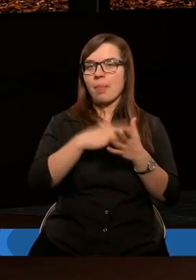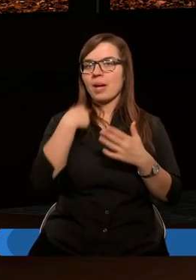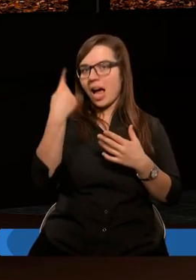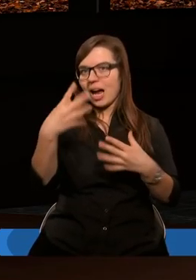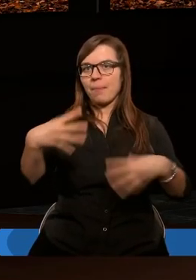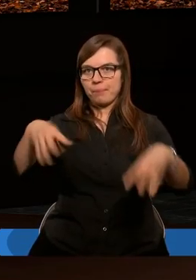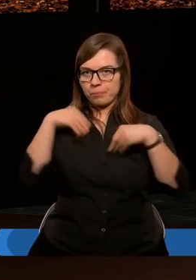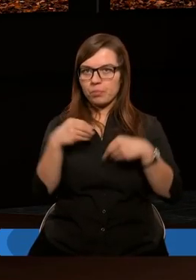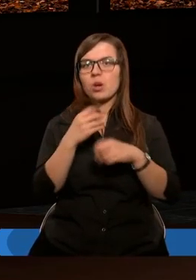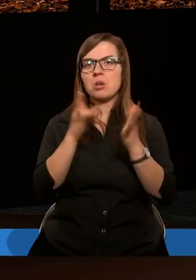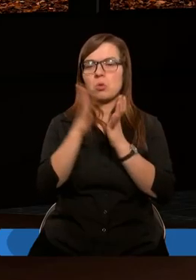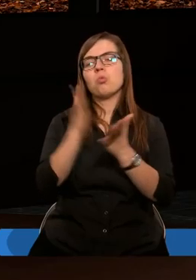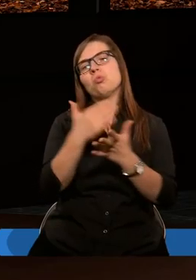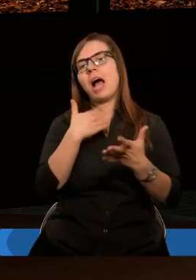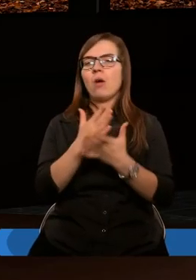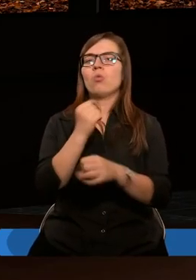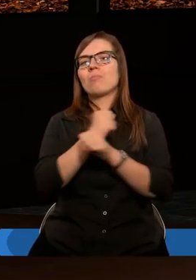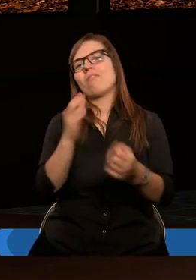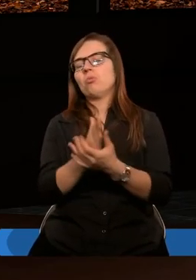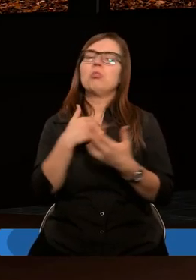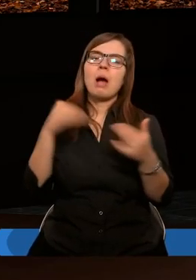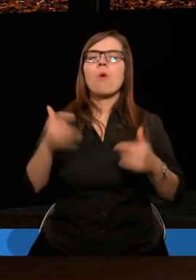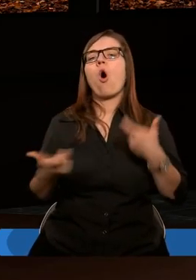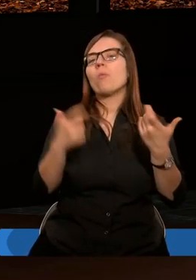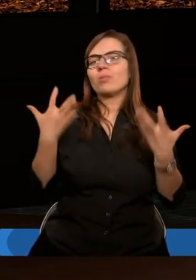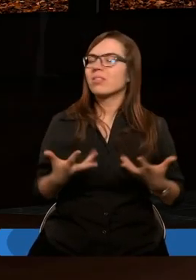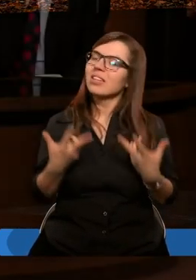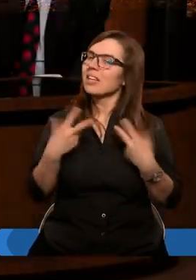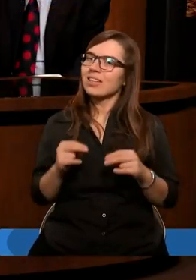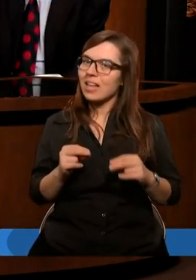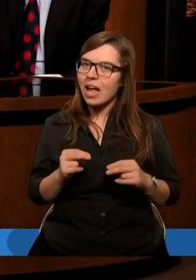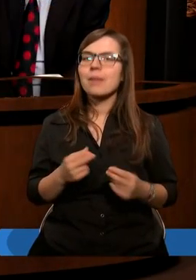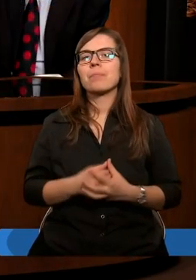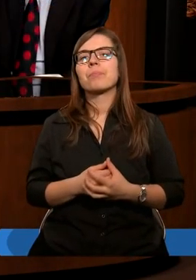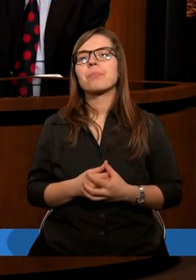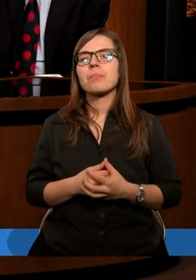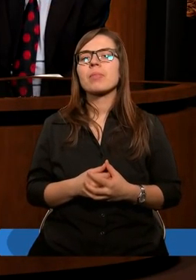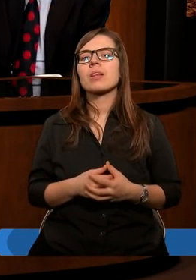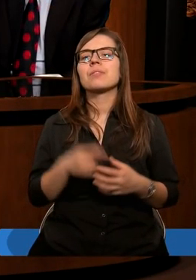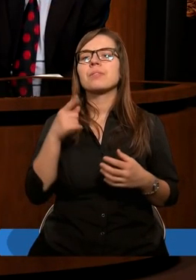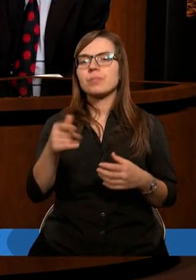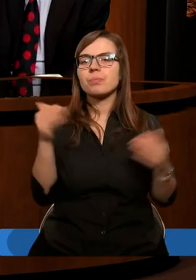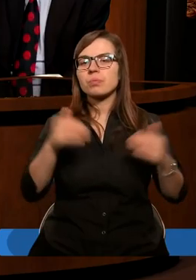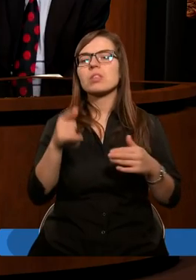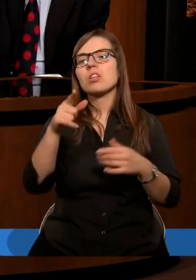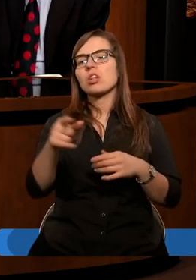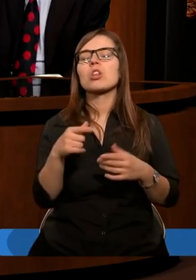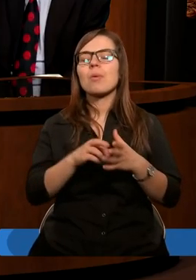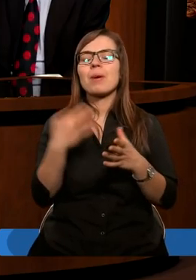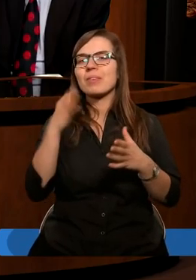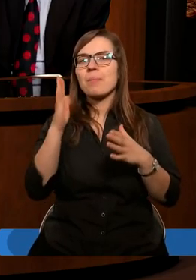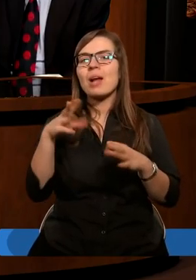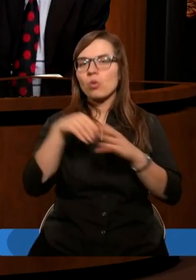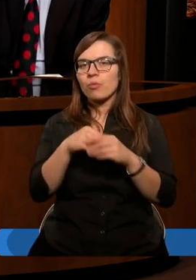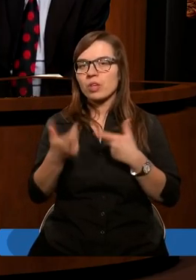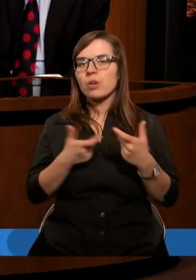nie oznacza, że jesteś już zbawiony, koniec i możesz robić co chcesz, no bo Chrystus cię zbawił. nawet ci odcięci mogą zostać, jeśli nie będą